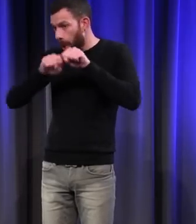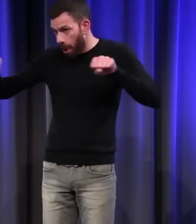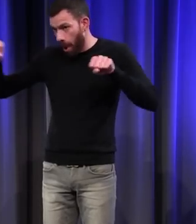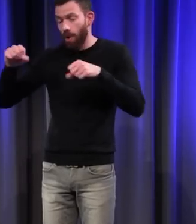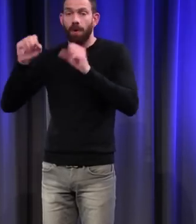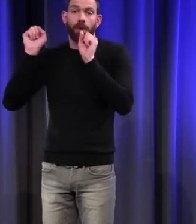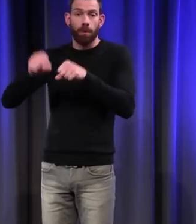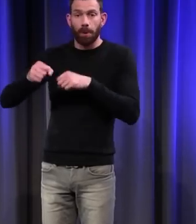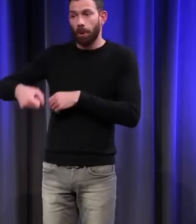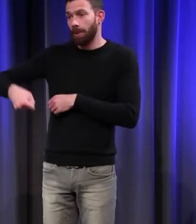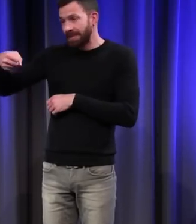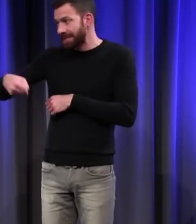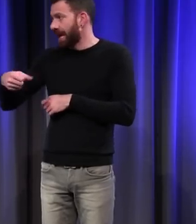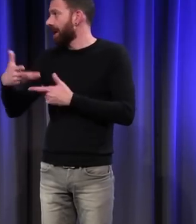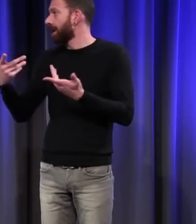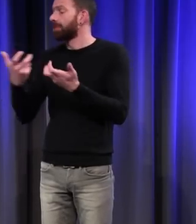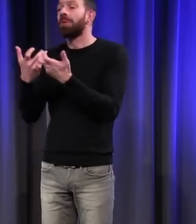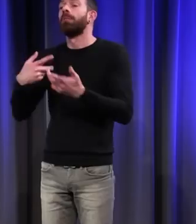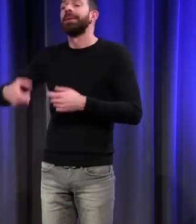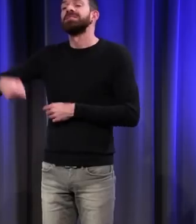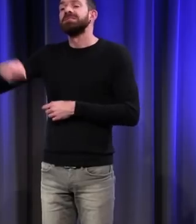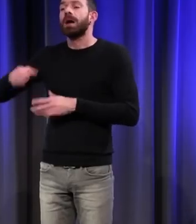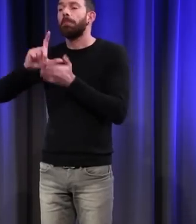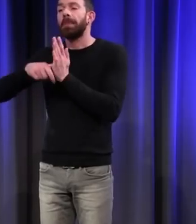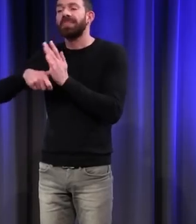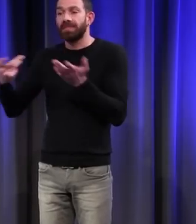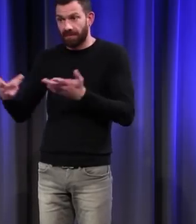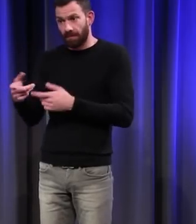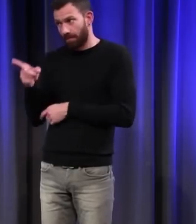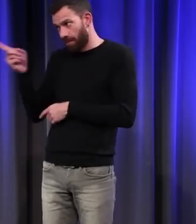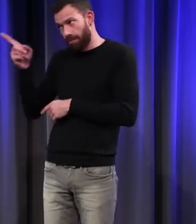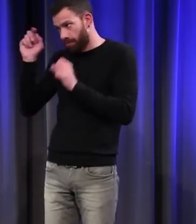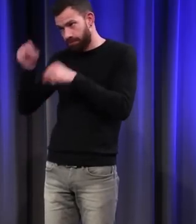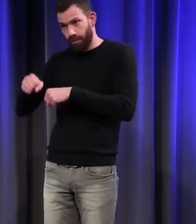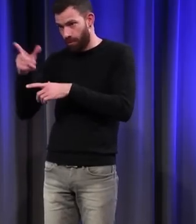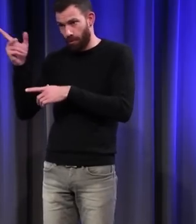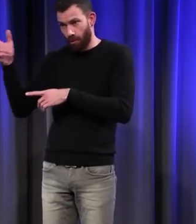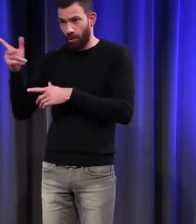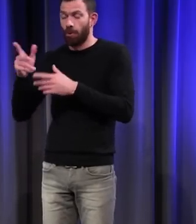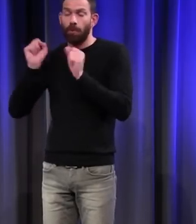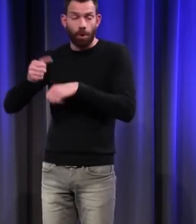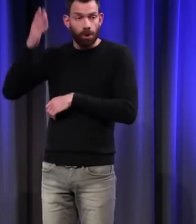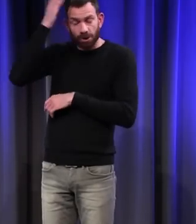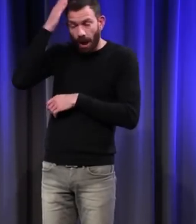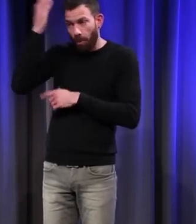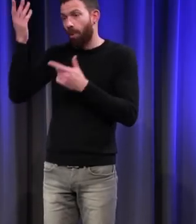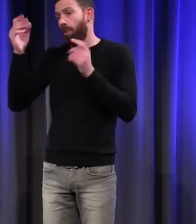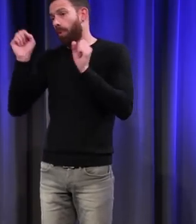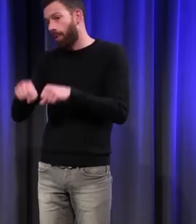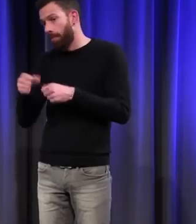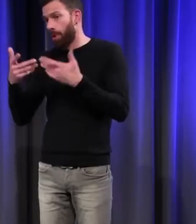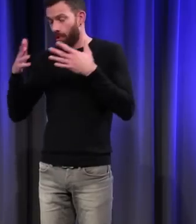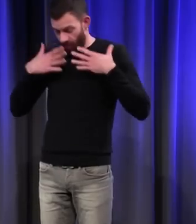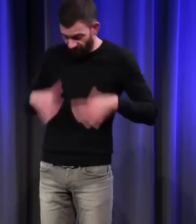en faire des sacs, ce qu'on appellerait, sacs à pommes de terre. C'est en écorce de tilleul au Moyen Âge. On en fait des chapeaux et on en fait des